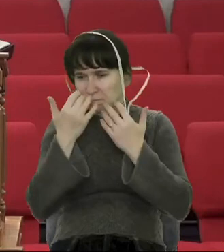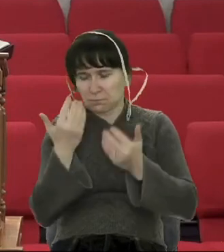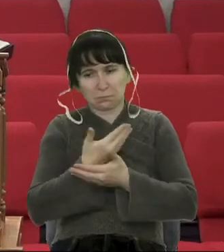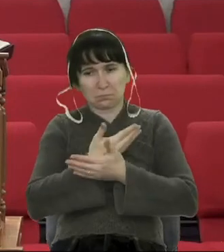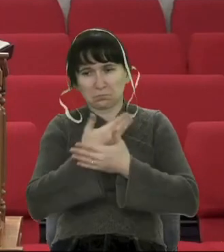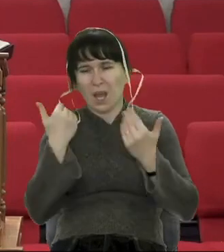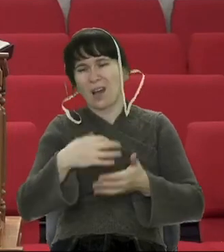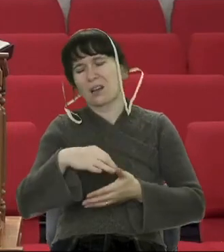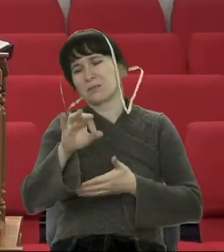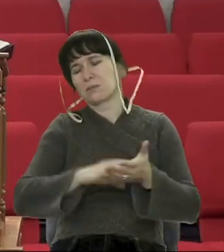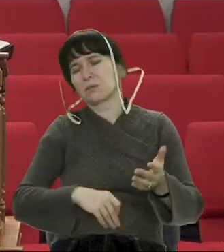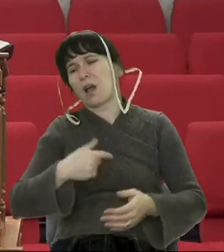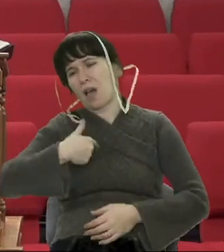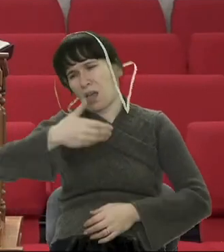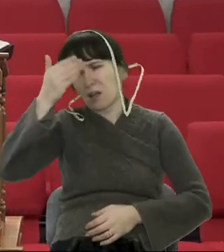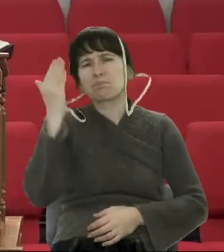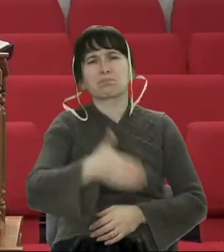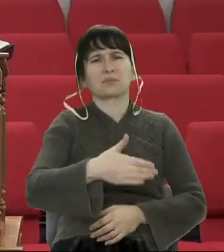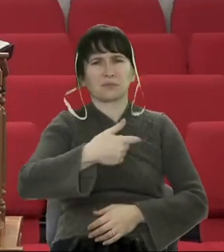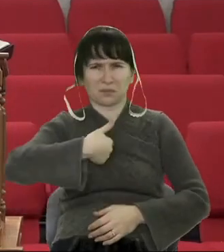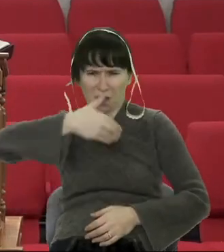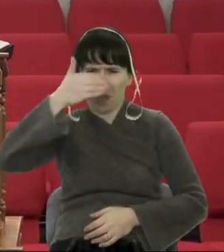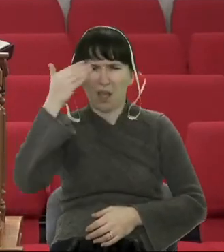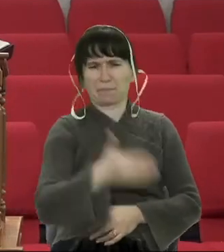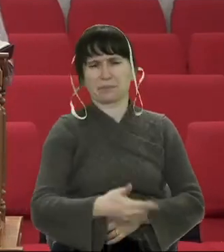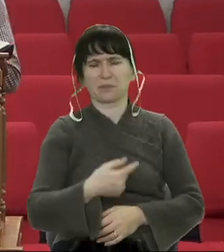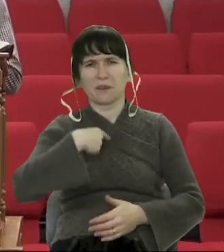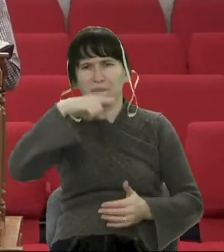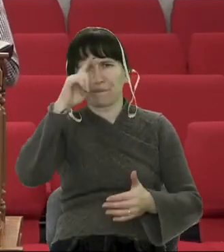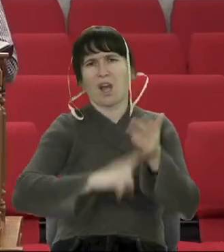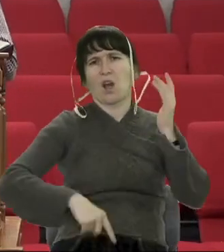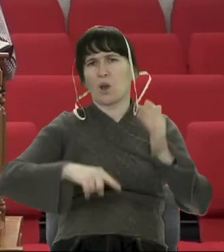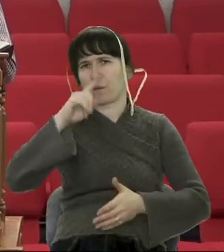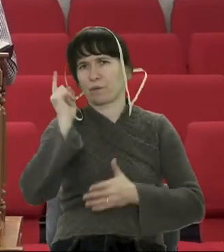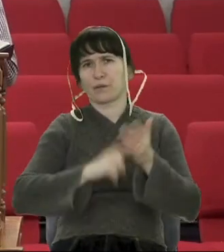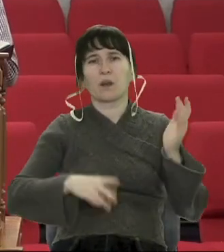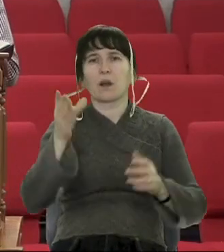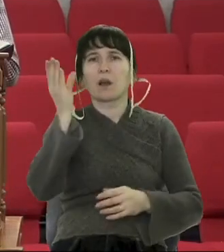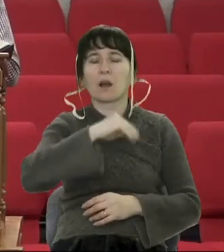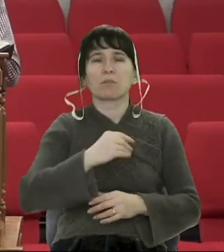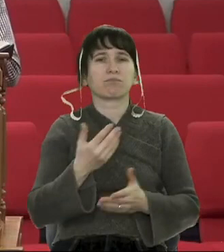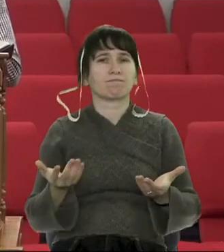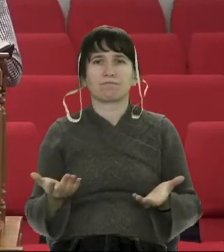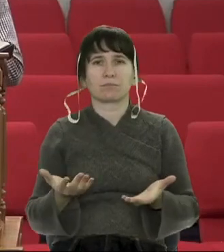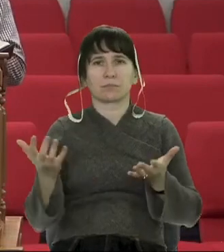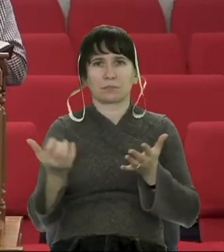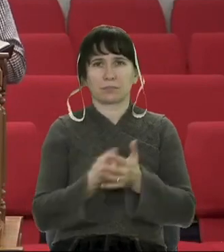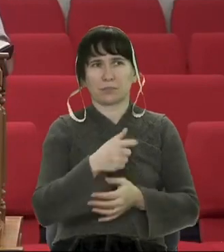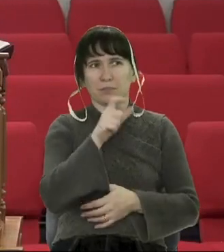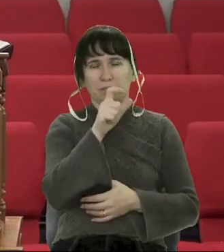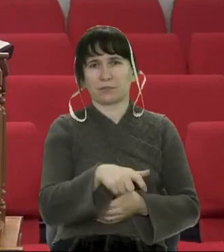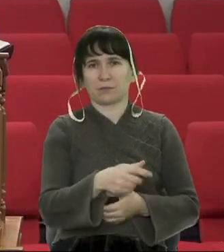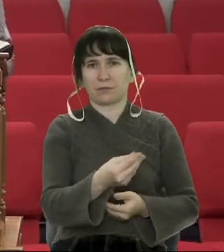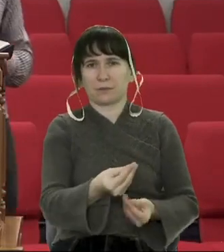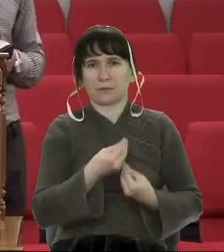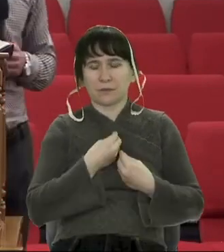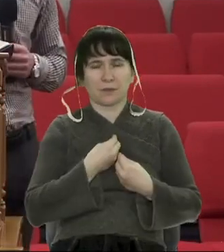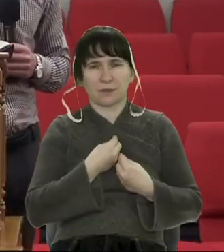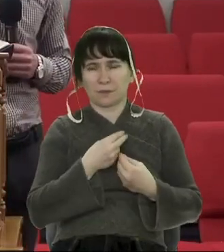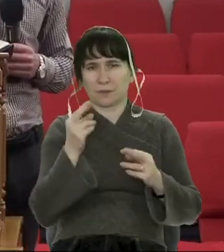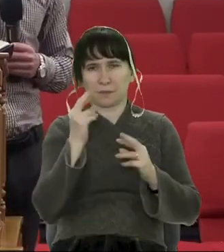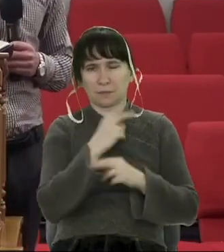знову, знову і знову довіряємо людині, якій не можна довіряти. І це якраз є